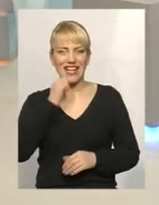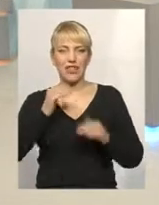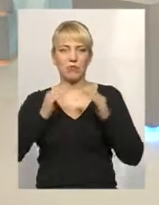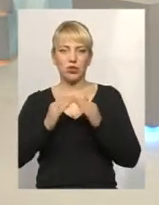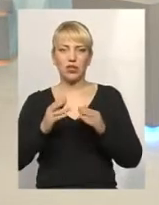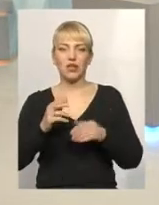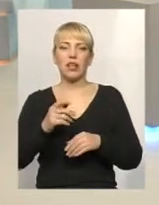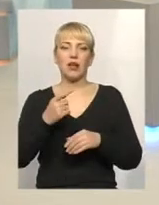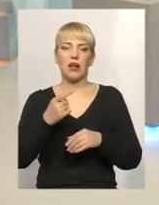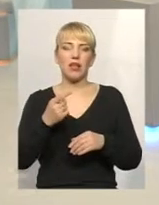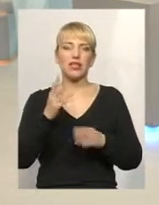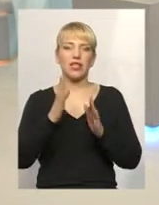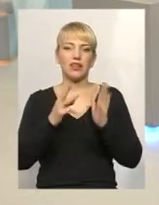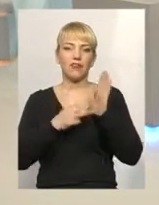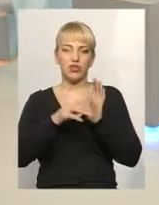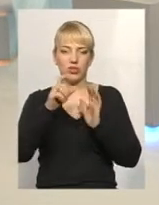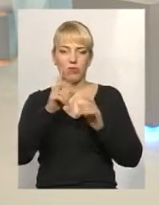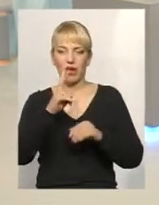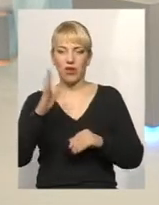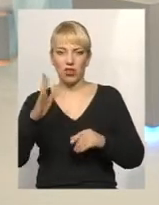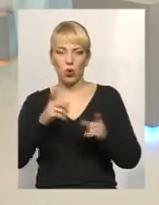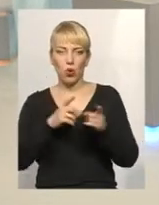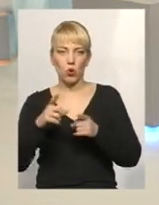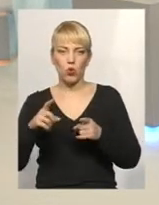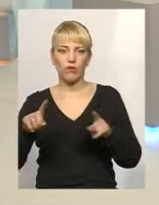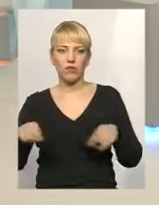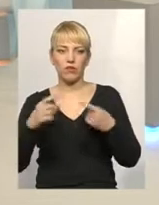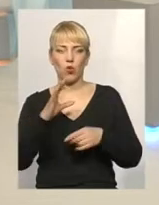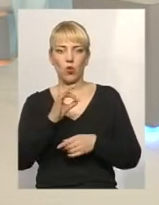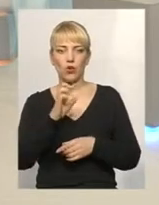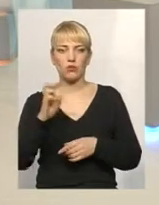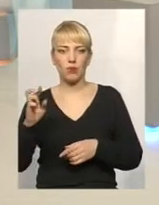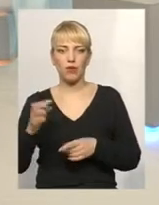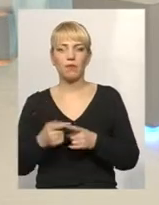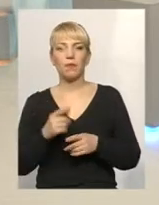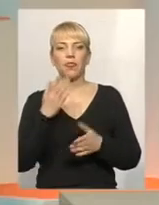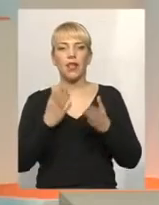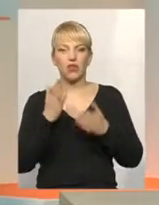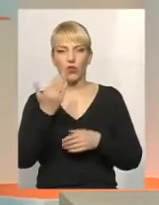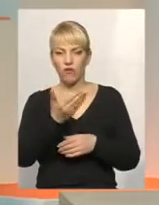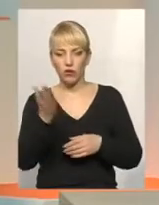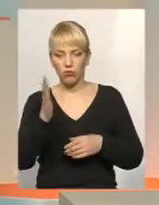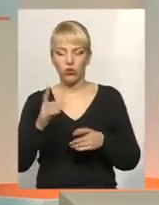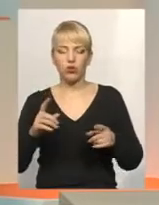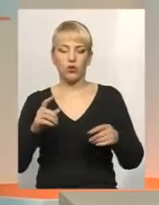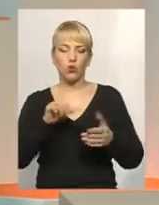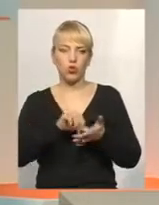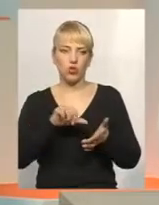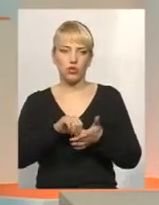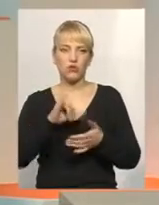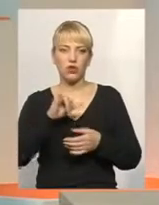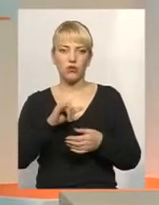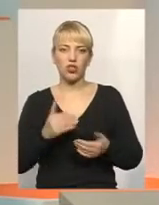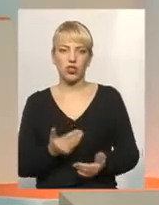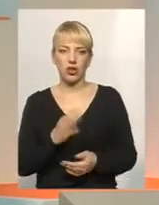лише вісім чоловік готові до створення ОСББ? Якщо вони будуть участвувати в житті ОСББ, я думаю, що варто створювати.